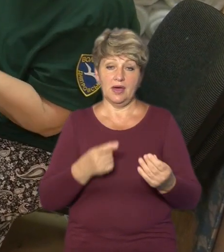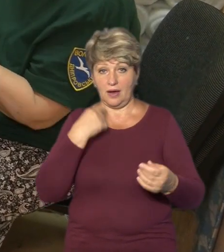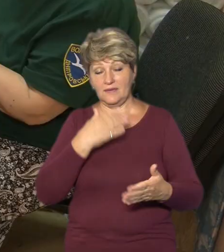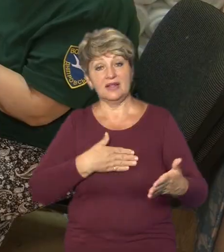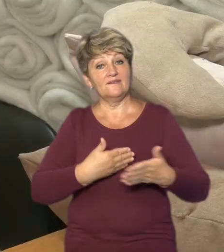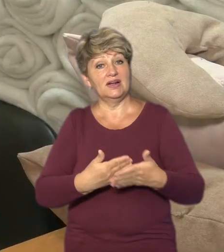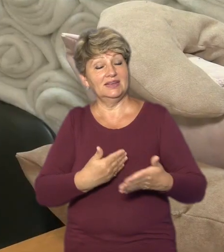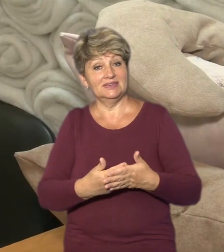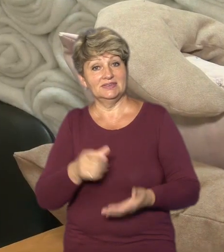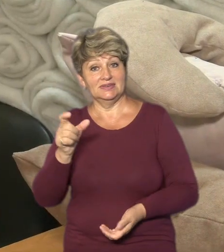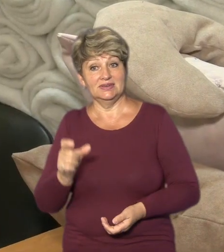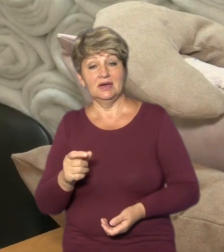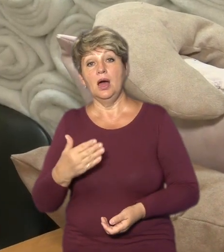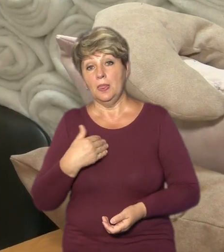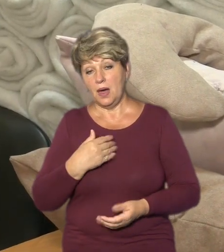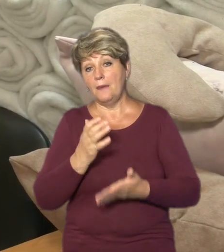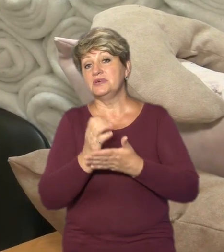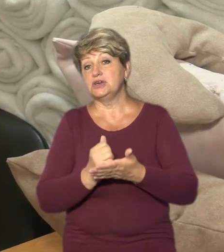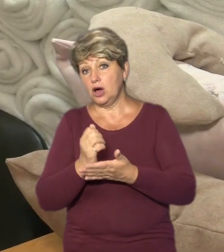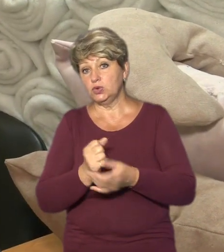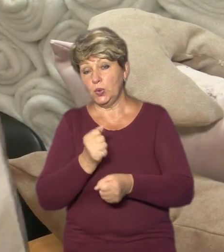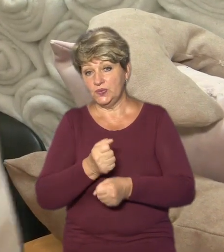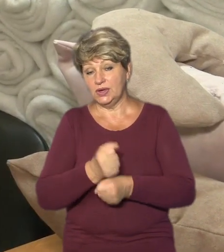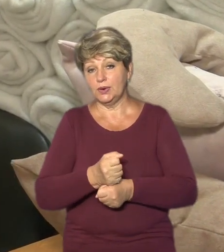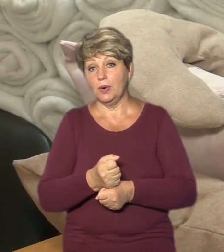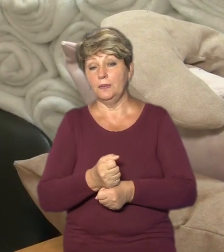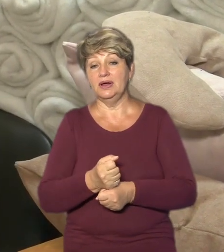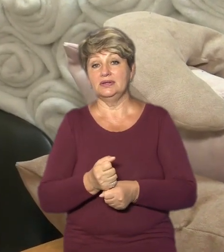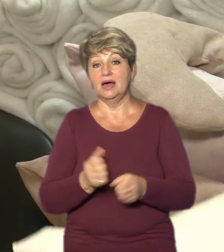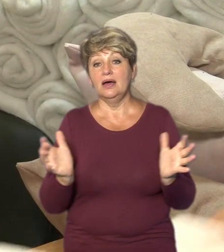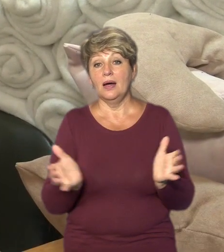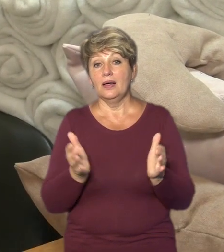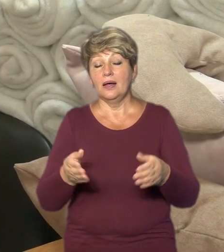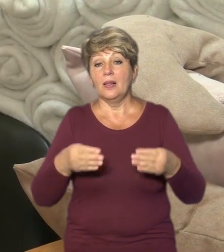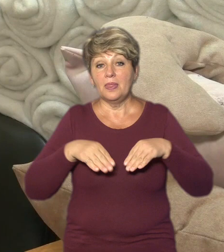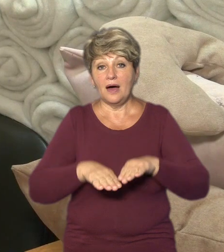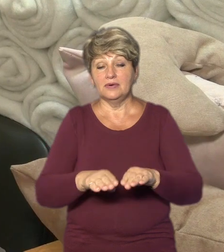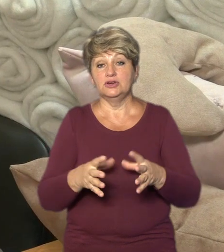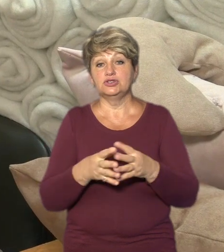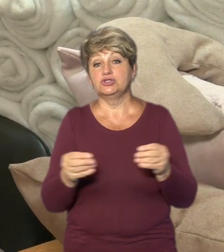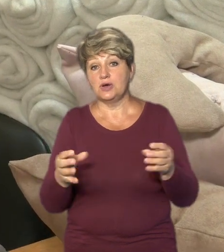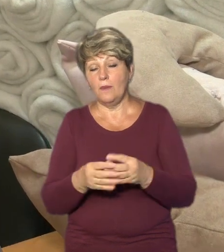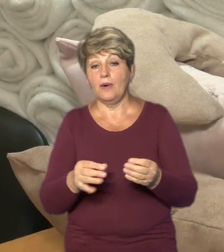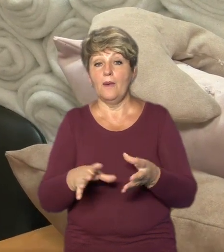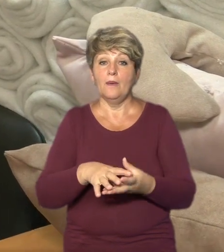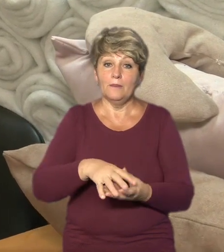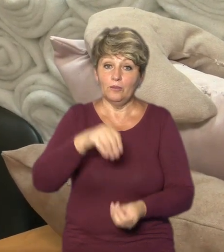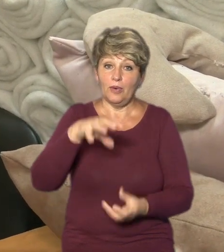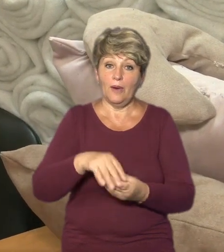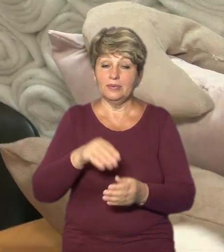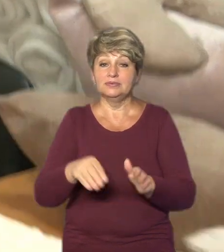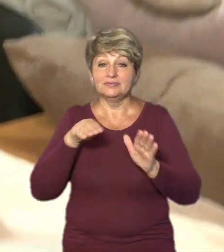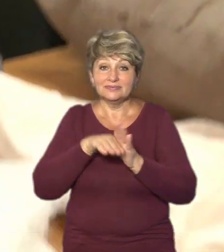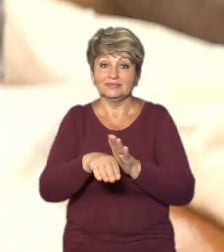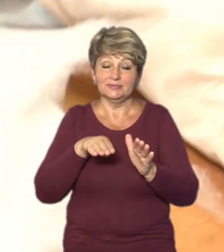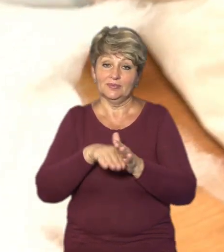Антонівна. Ну, нам заготовки роблять наволочки. Беремо синтепон, підбушуємо, заложуємо його